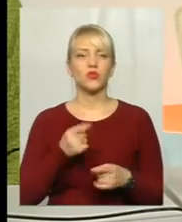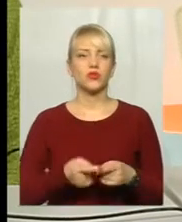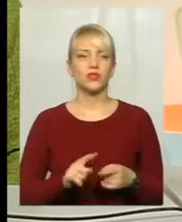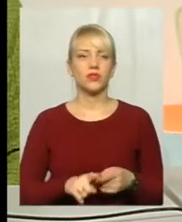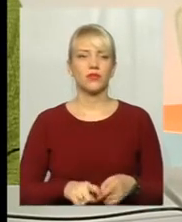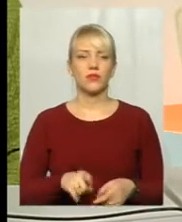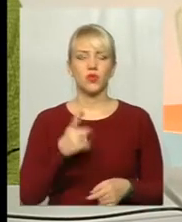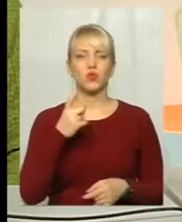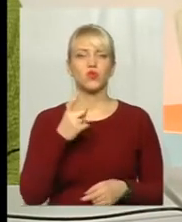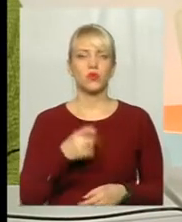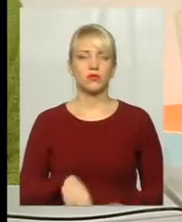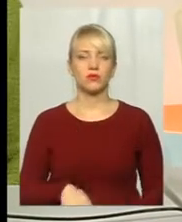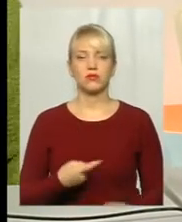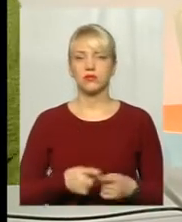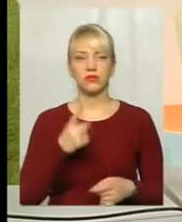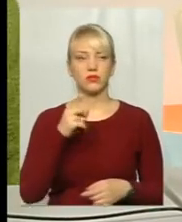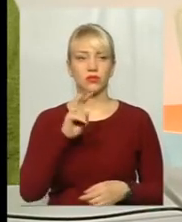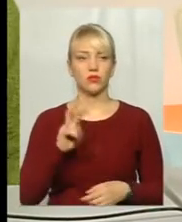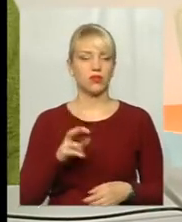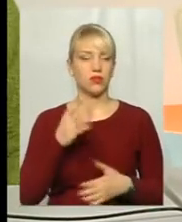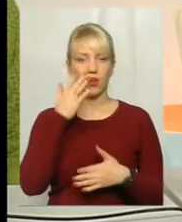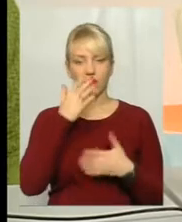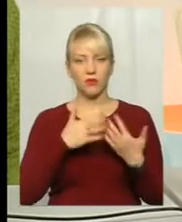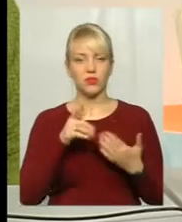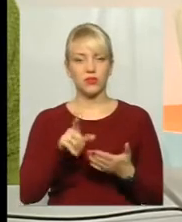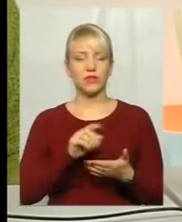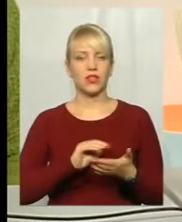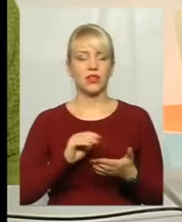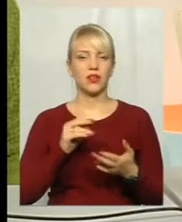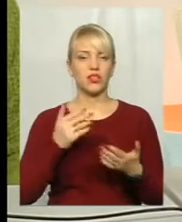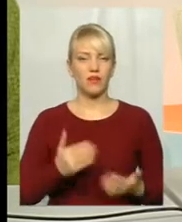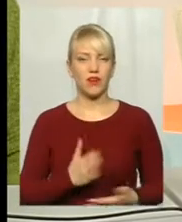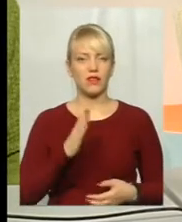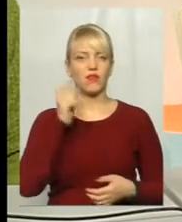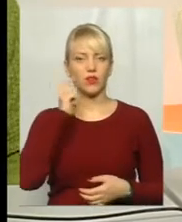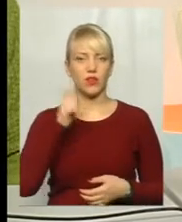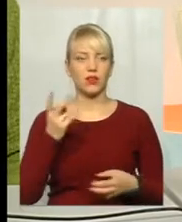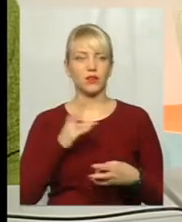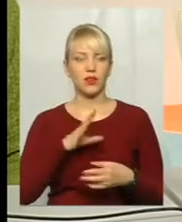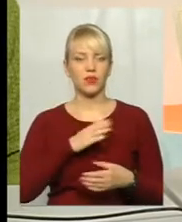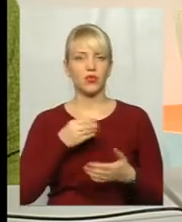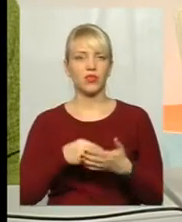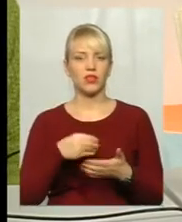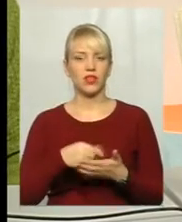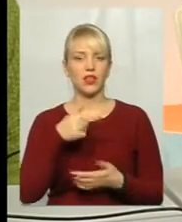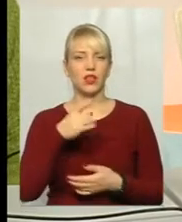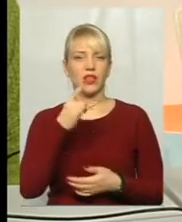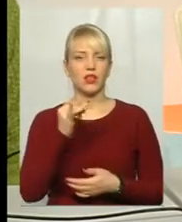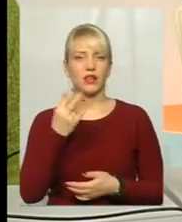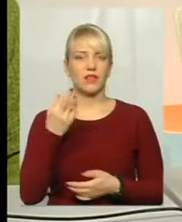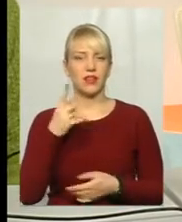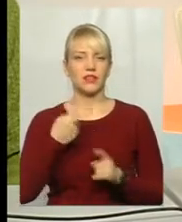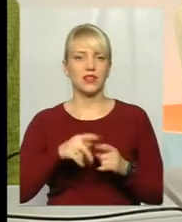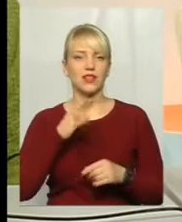А це 100 доларів. Вибачте, ви живете в Україні, значить повинна бути ціна в гривнях, в національній валюті.